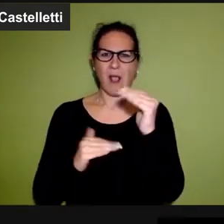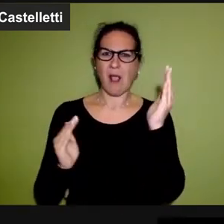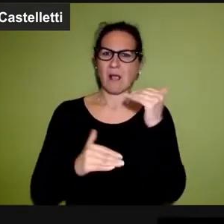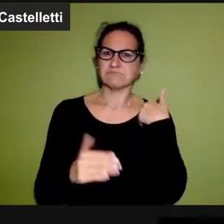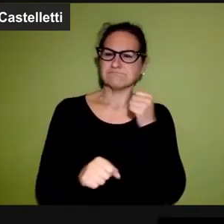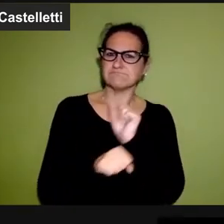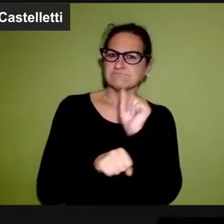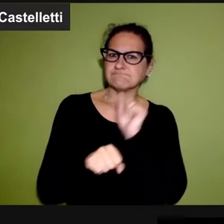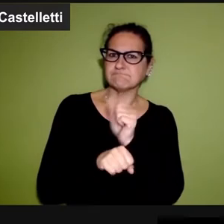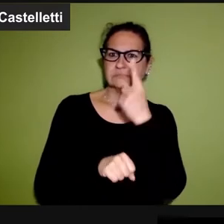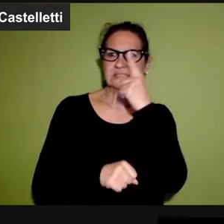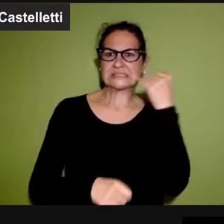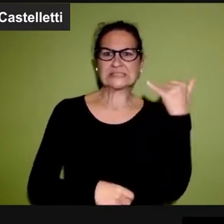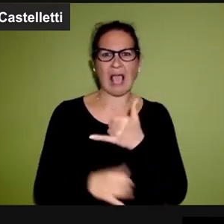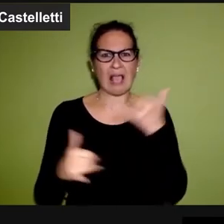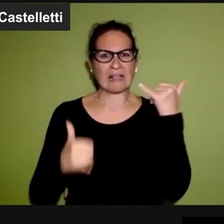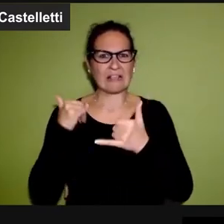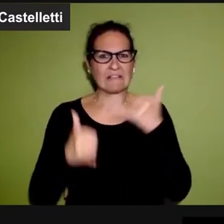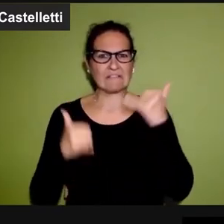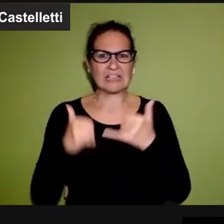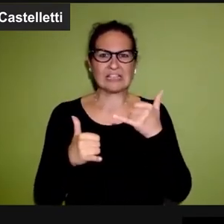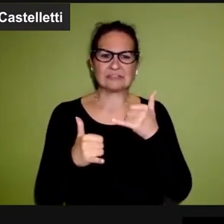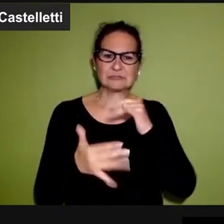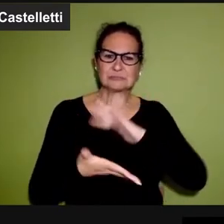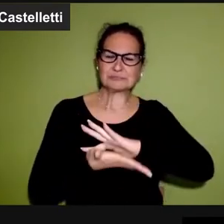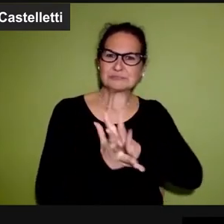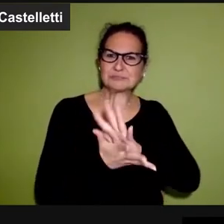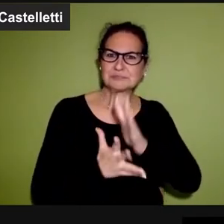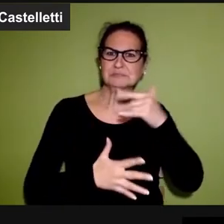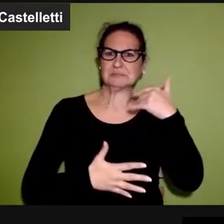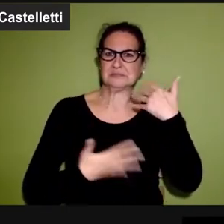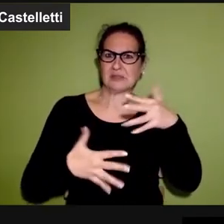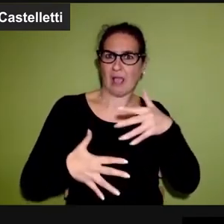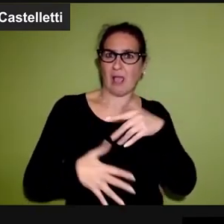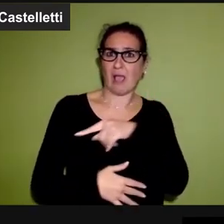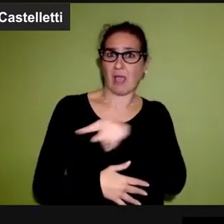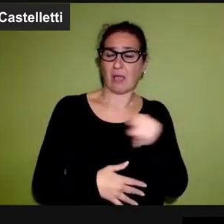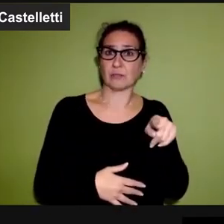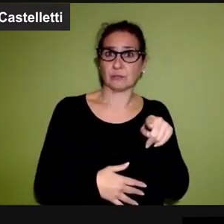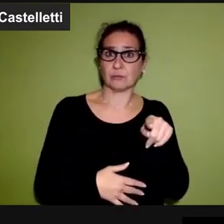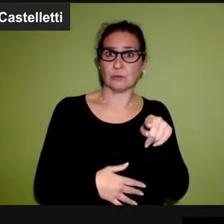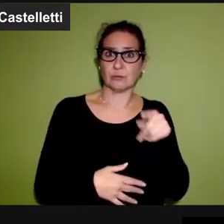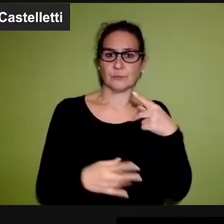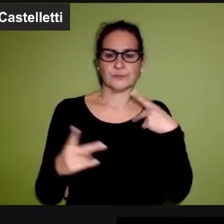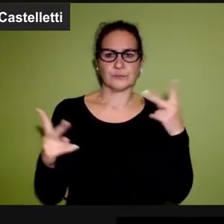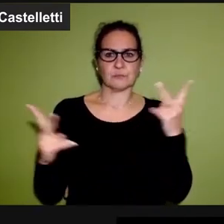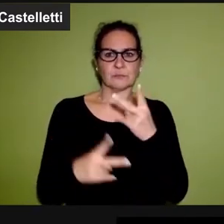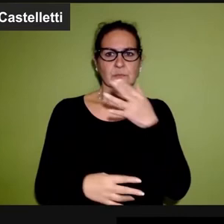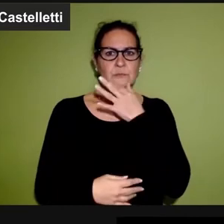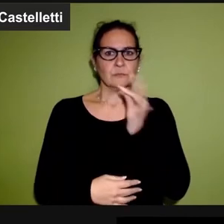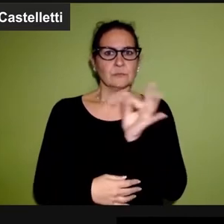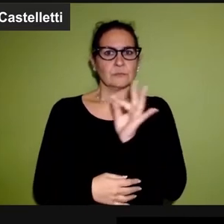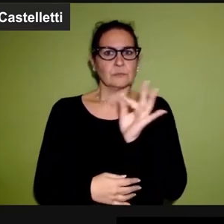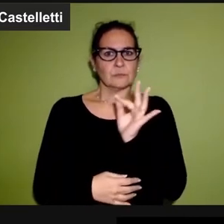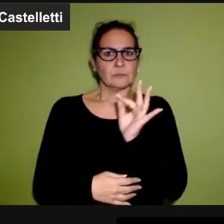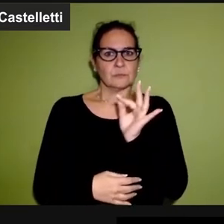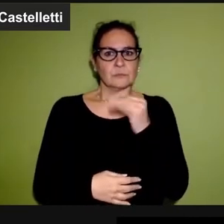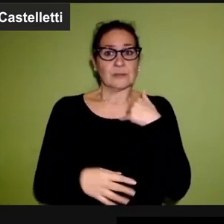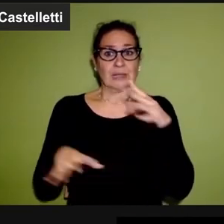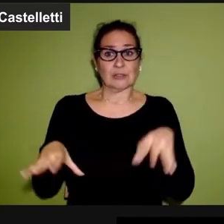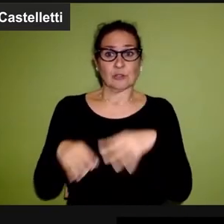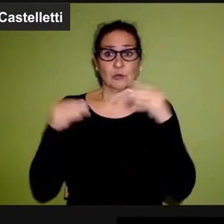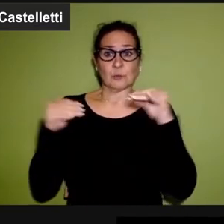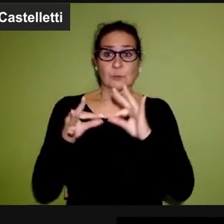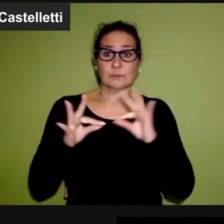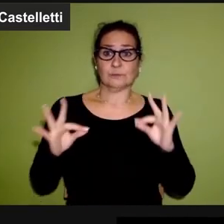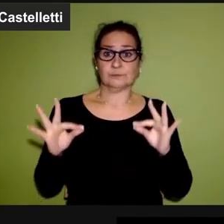rappresentazioni di ogni genere tra sacrifici, esecuzioni e stragi. C'è un bellissimo passaggio